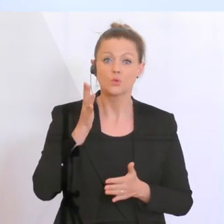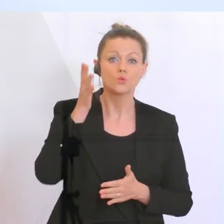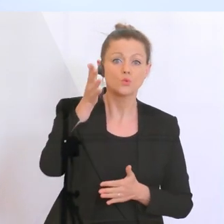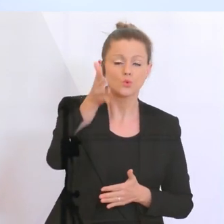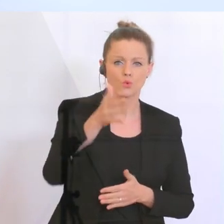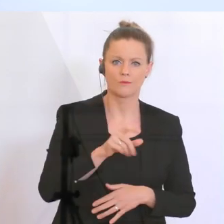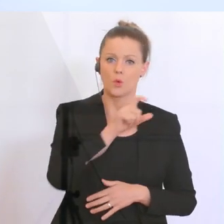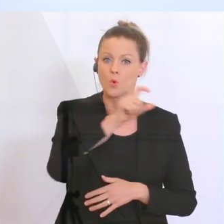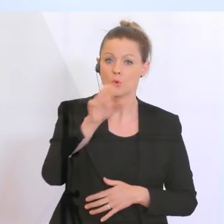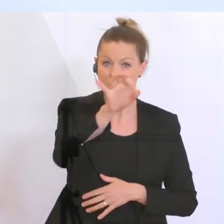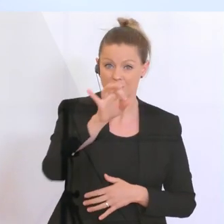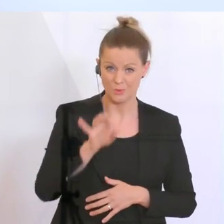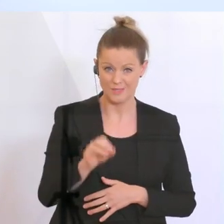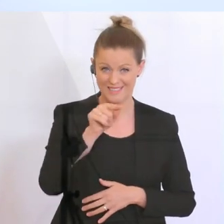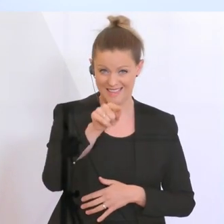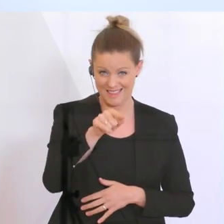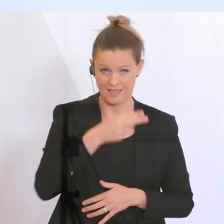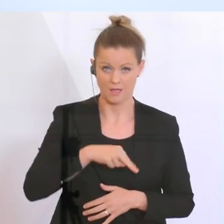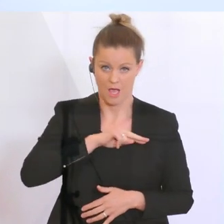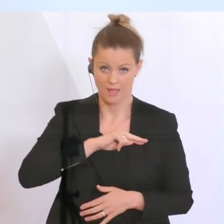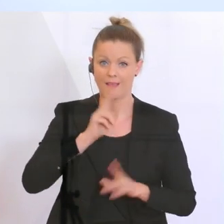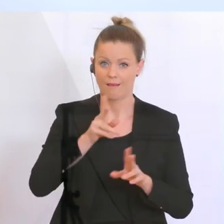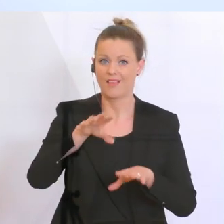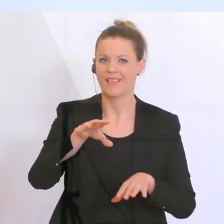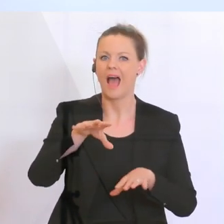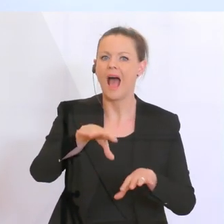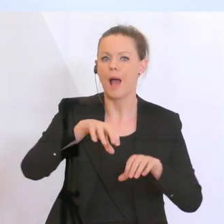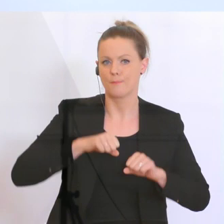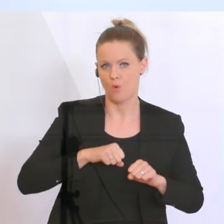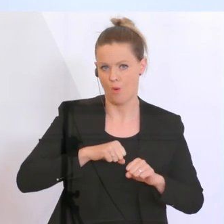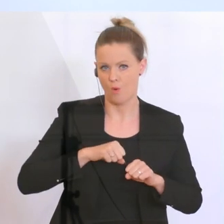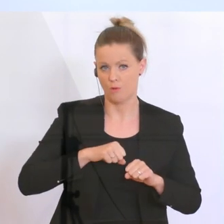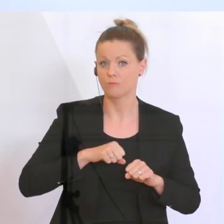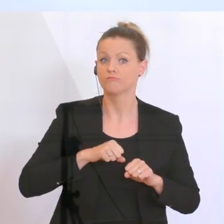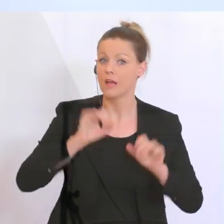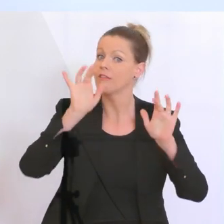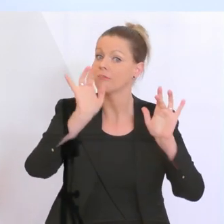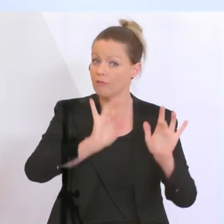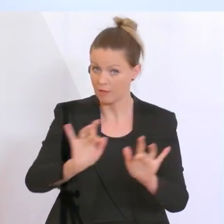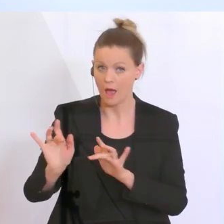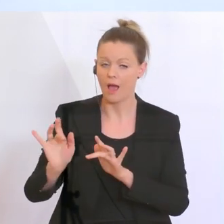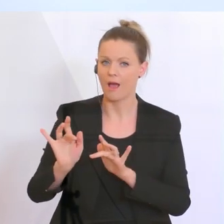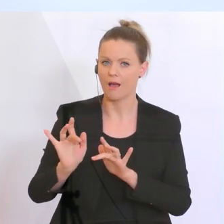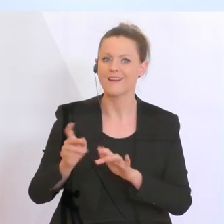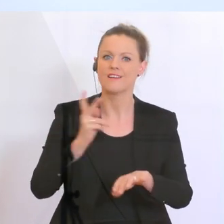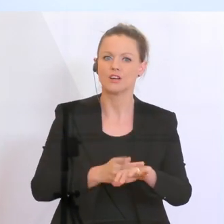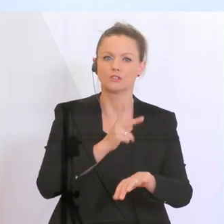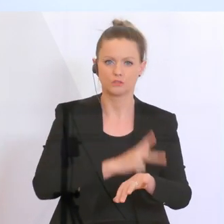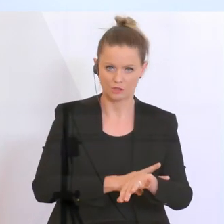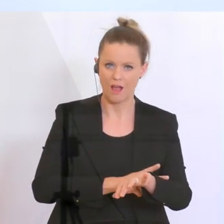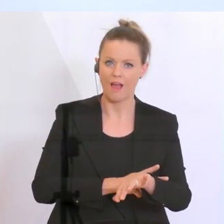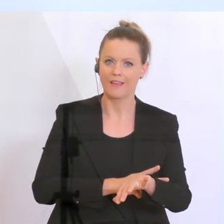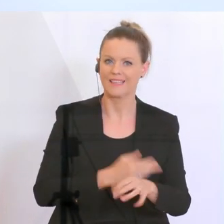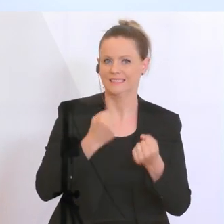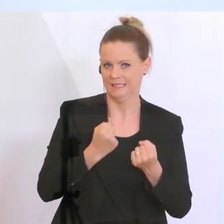also diese 100%-Garantien abgeholt werden. Die stehen zur Verfügung und werden vom Staat entsprechend